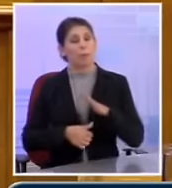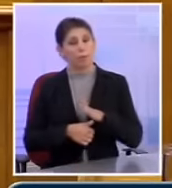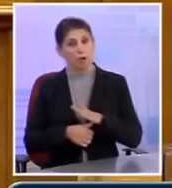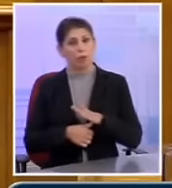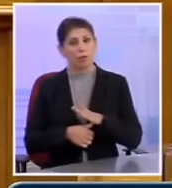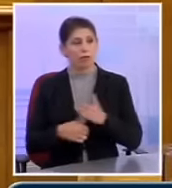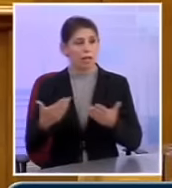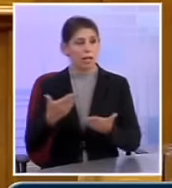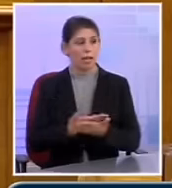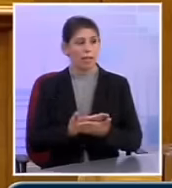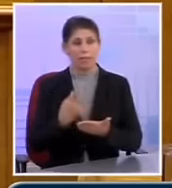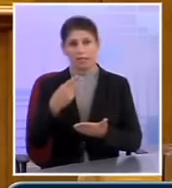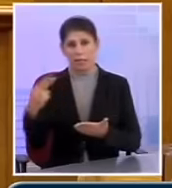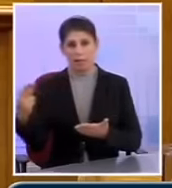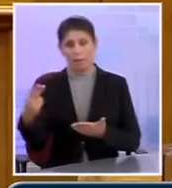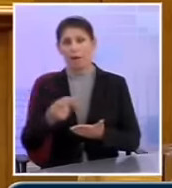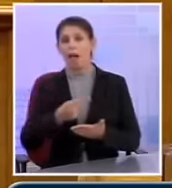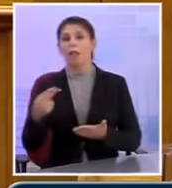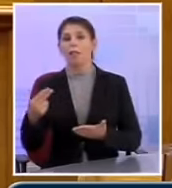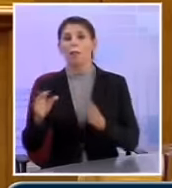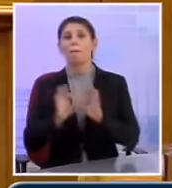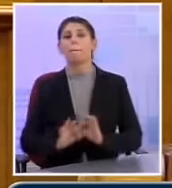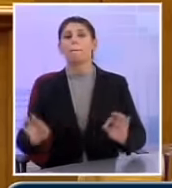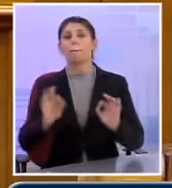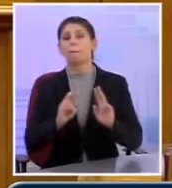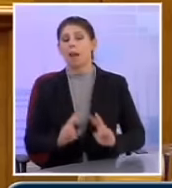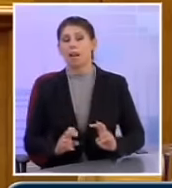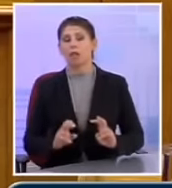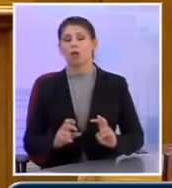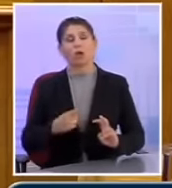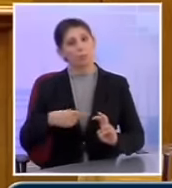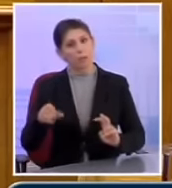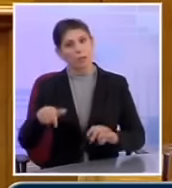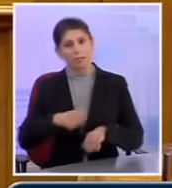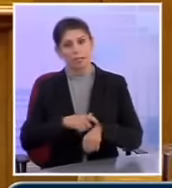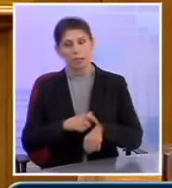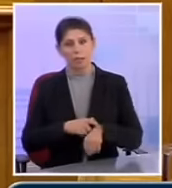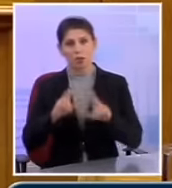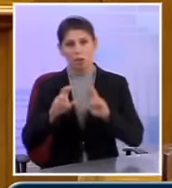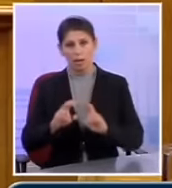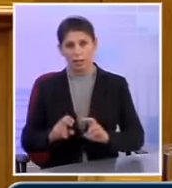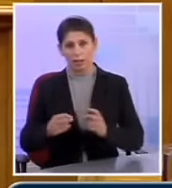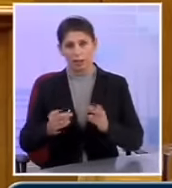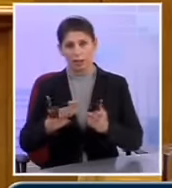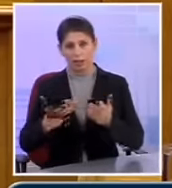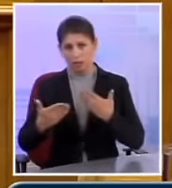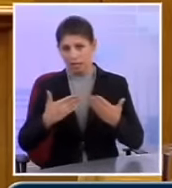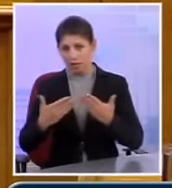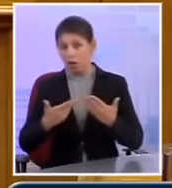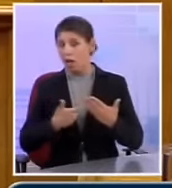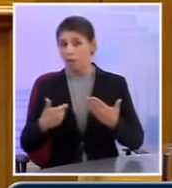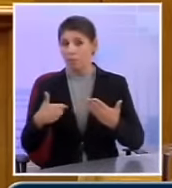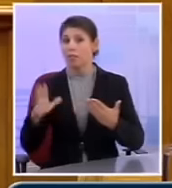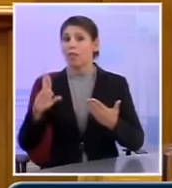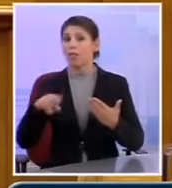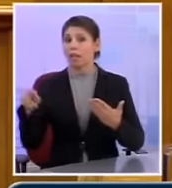έπρεπε να φύγει για το προληπτικό έλεγχο που είναι στο ελληνικό συνέδριο. Εμείς δεν